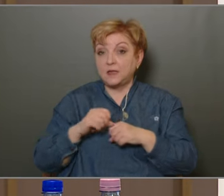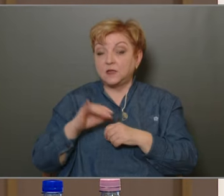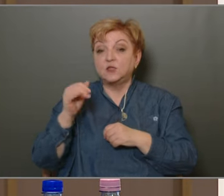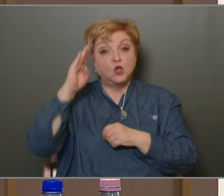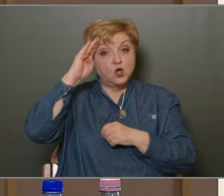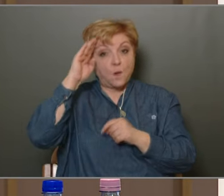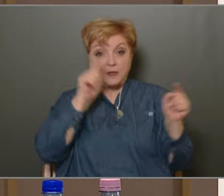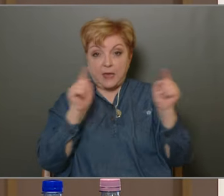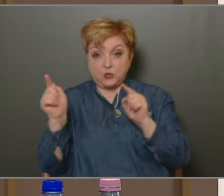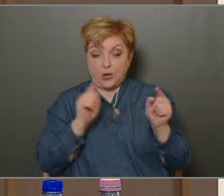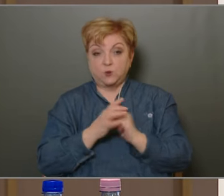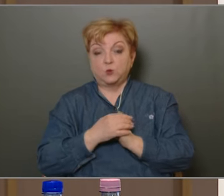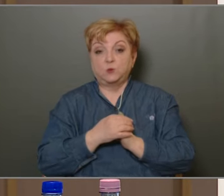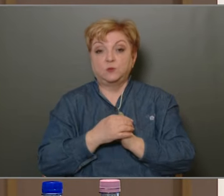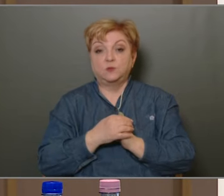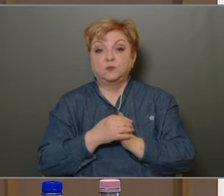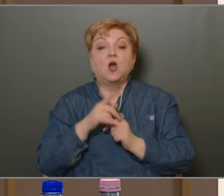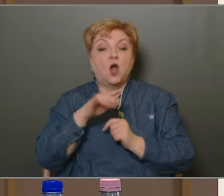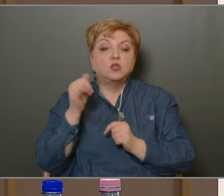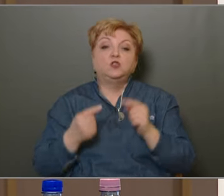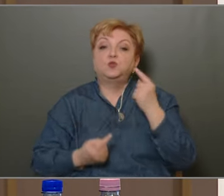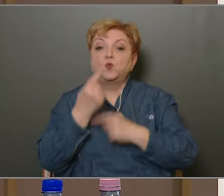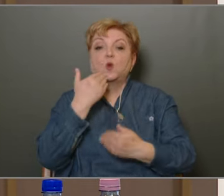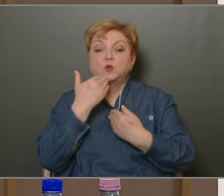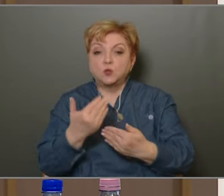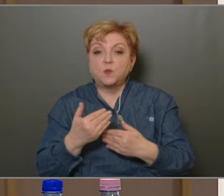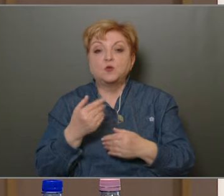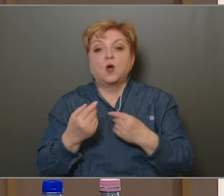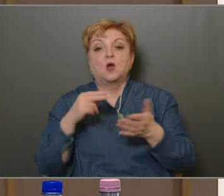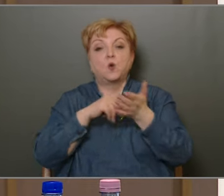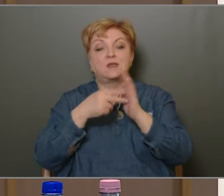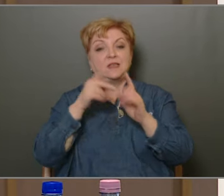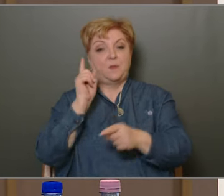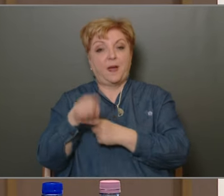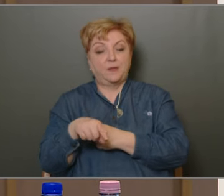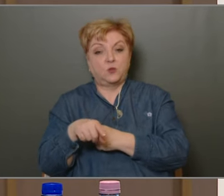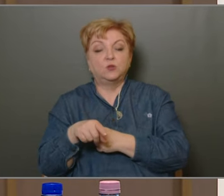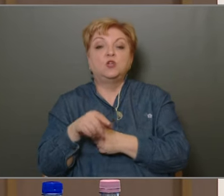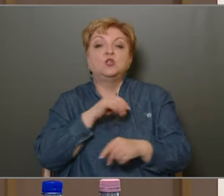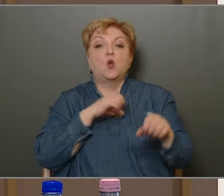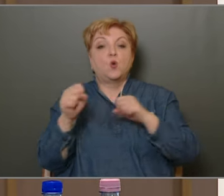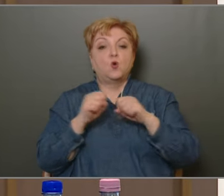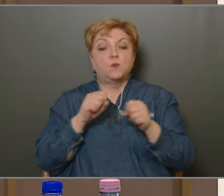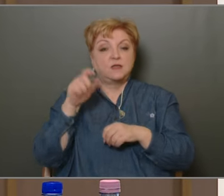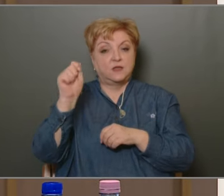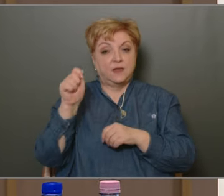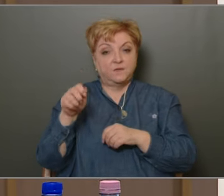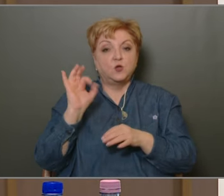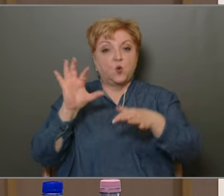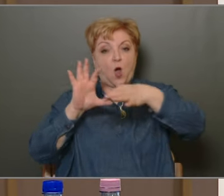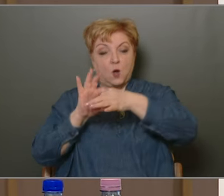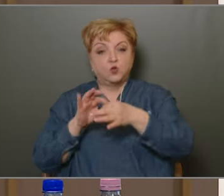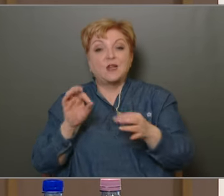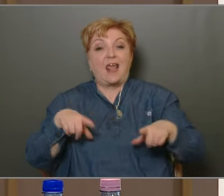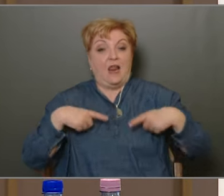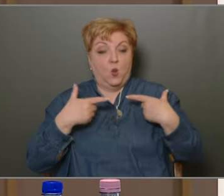kapitányság között Azt is külön köszönjük, hogy a körzeti megbízottak és az önkormányzati képviselők között jó és élő a kapcsolat Nagyon